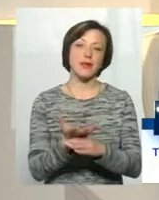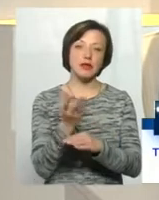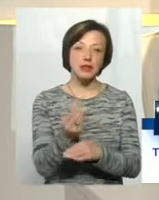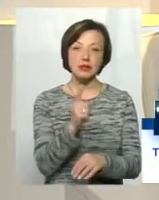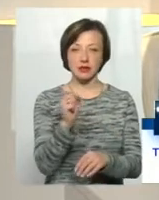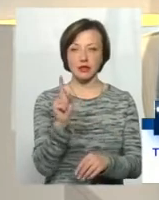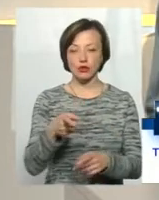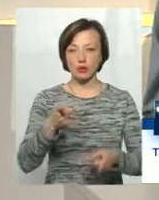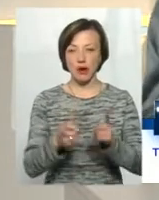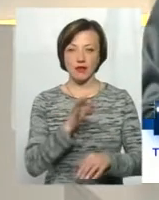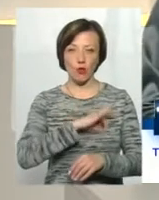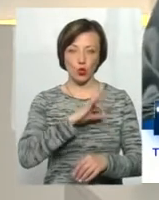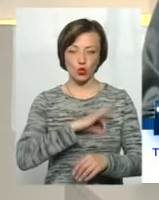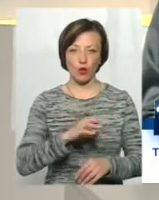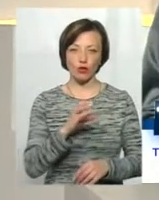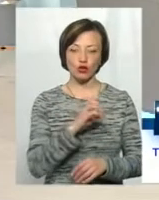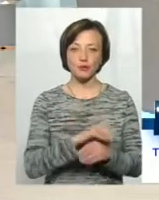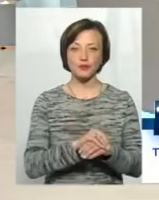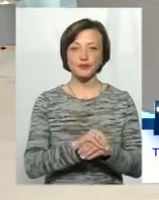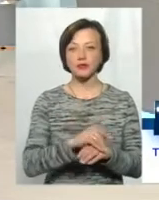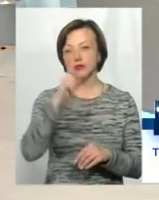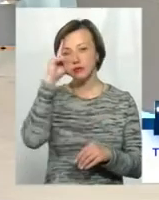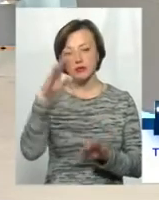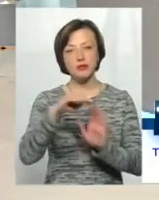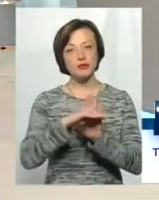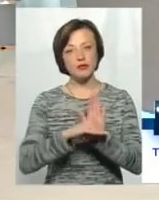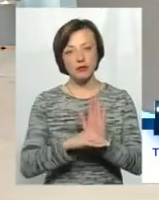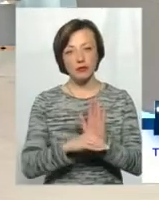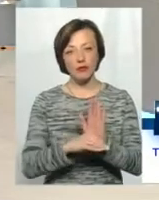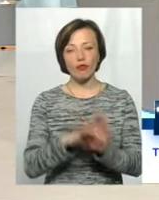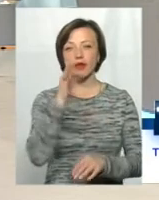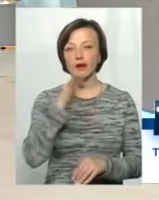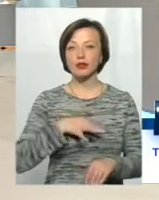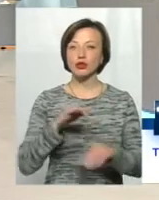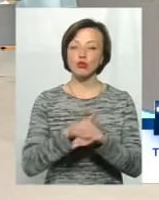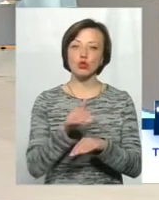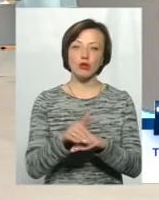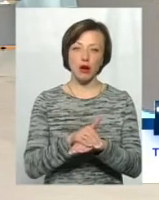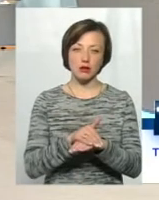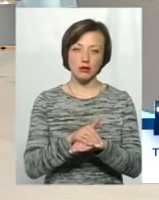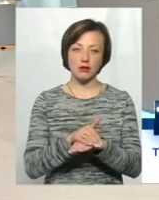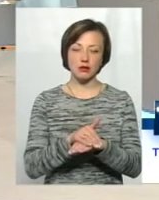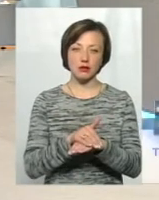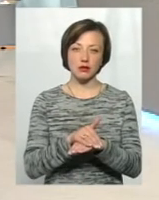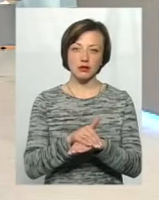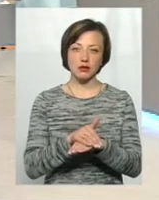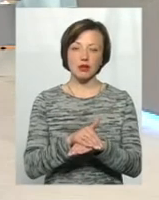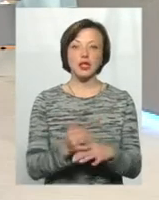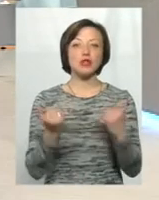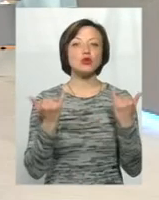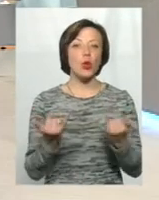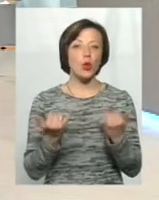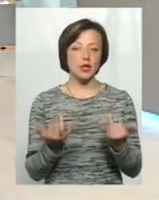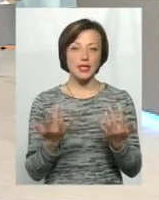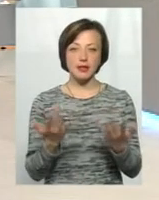те, що справді використовуєш. Отже, популярність програми. Пане Юрію, скажіть, будь ласка, наскільки сьогодні,